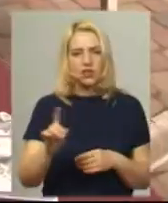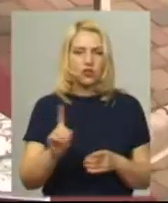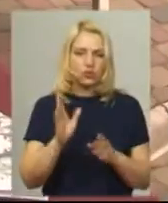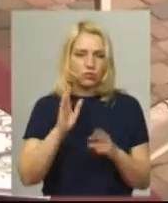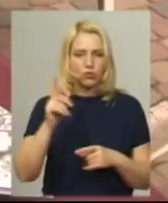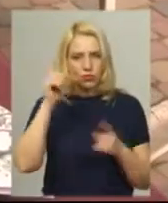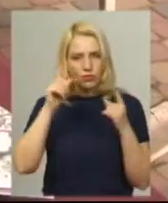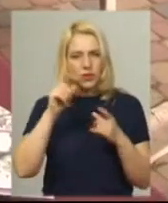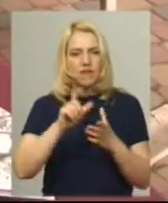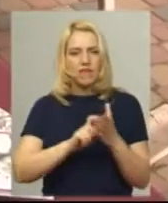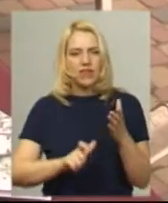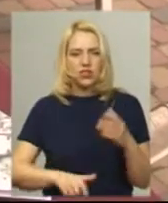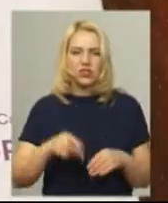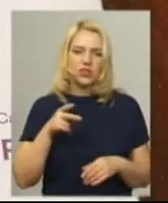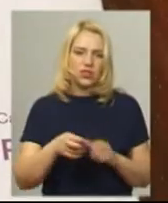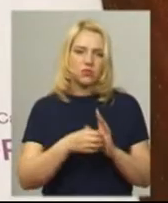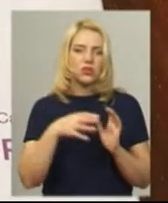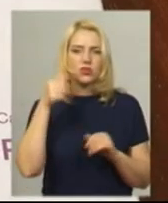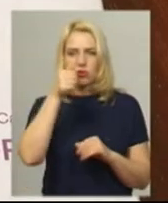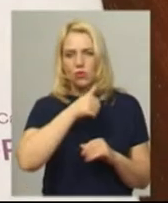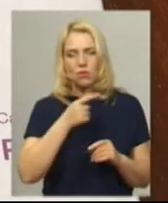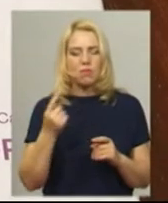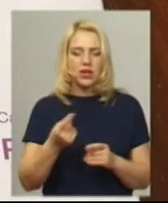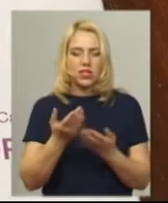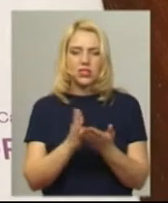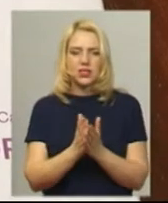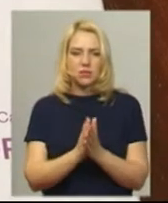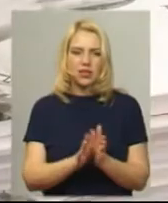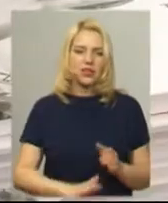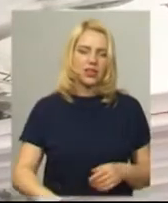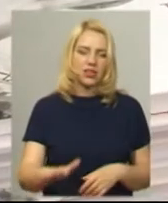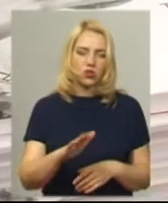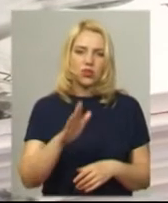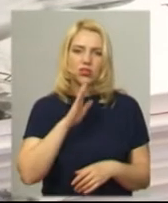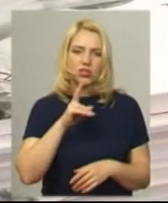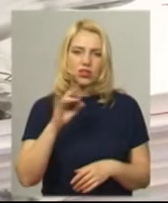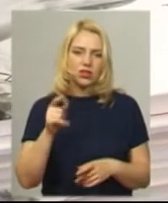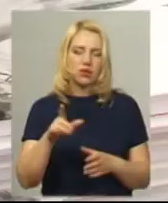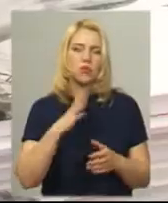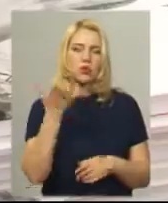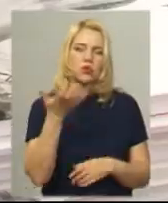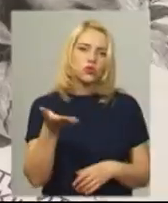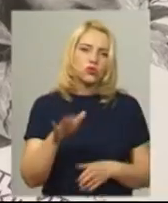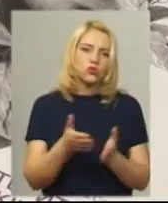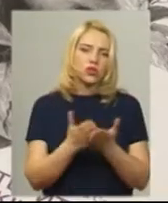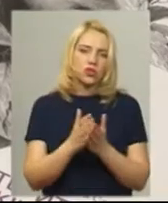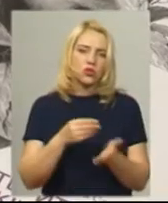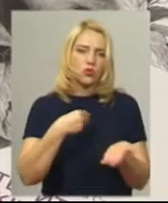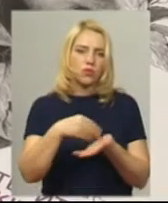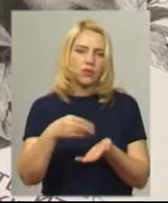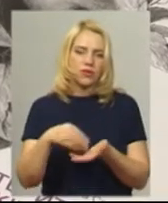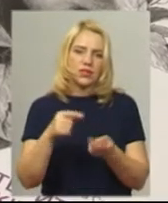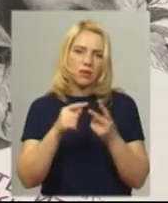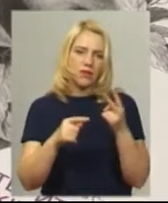вірші. У 2019 році вийшла перша збірка віршів «Територія жінки». Тоді видали 500 екземплярів, які розкупили за півтора